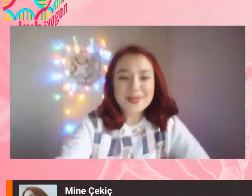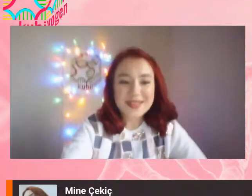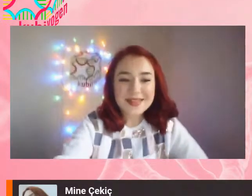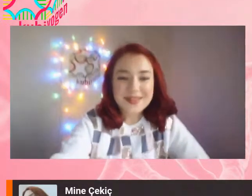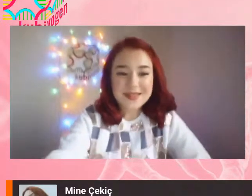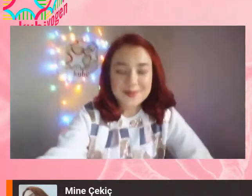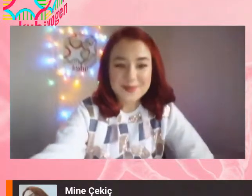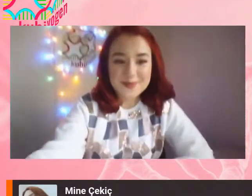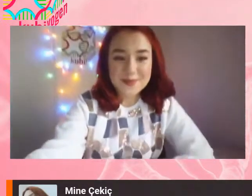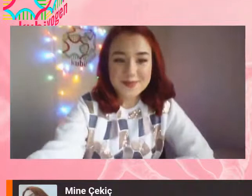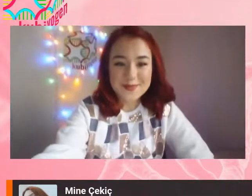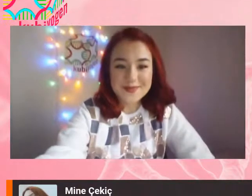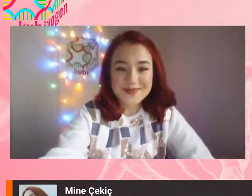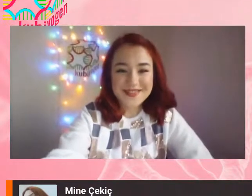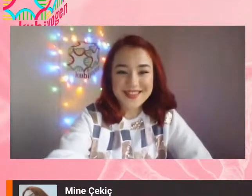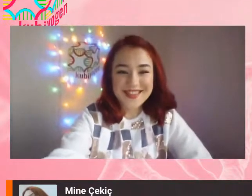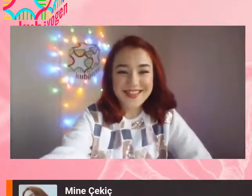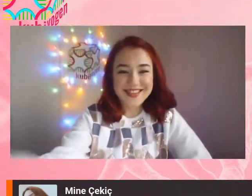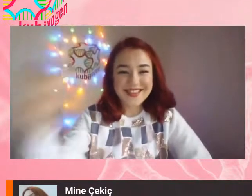Nasılsınız, iyi misiniz? konuşalım için.